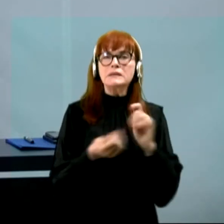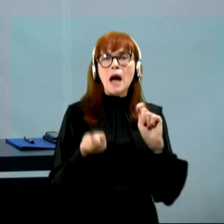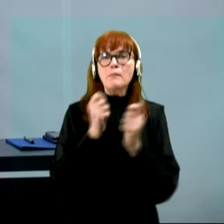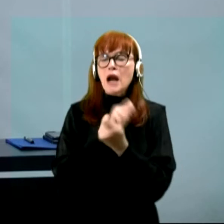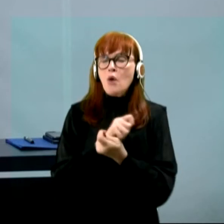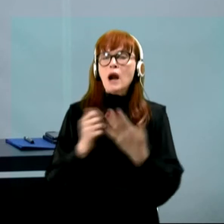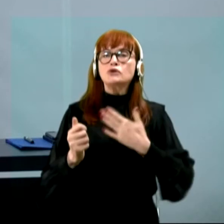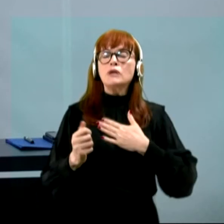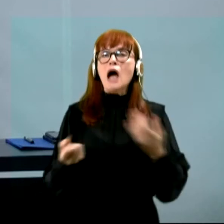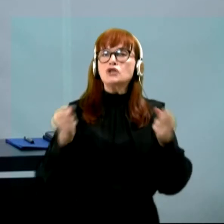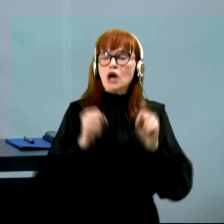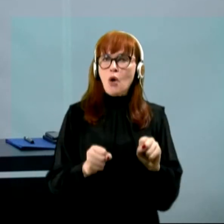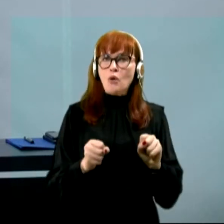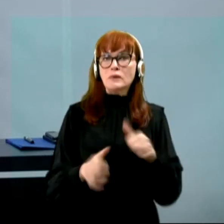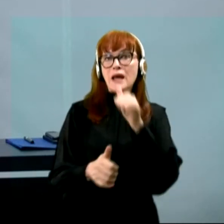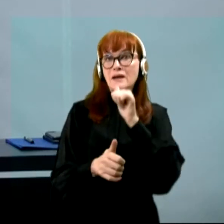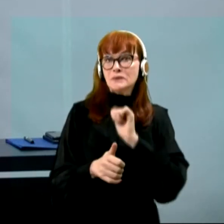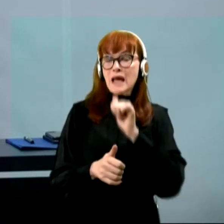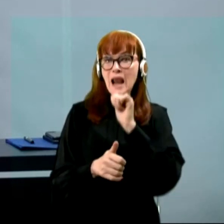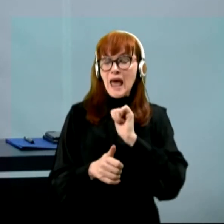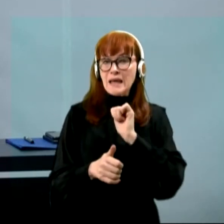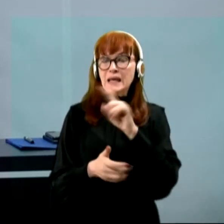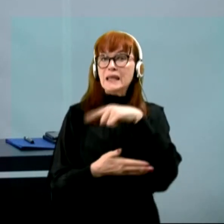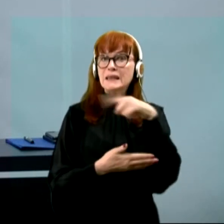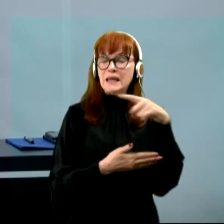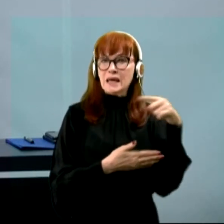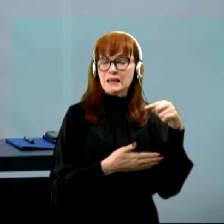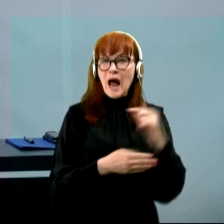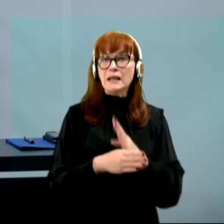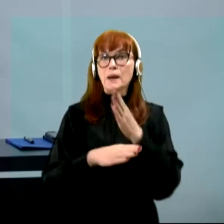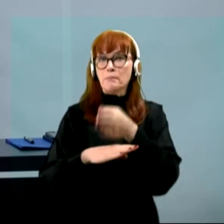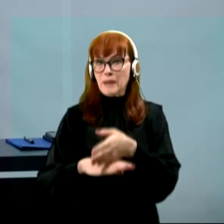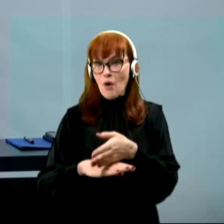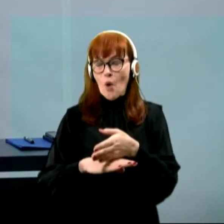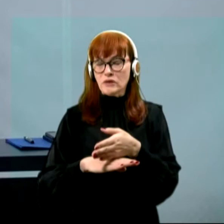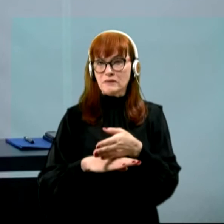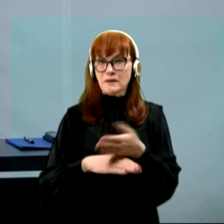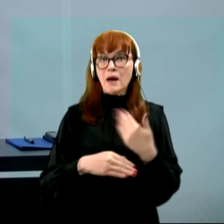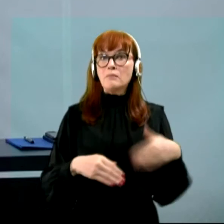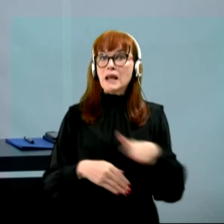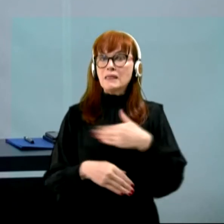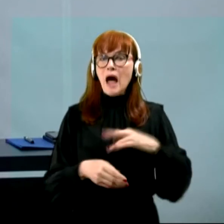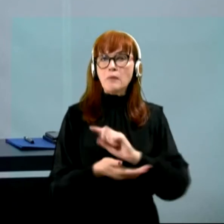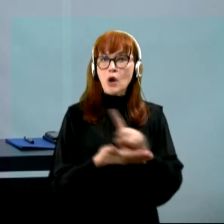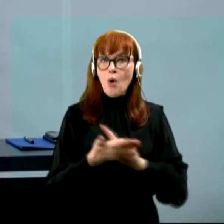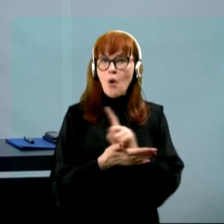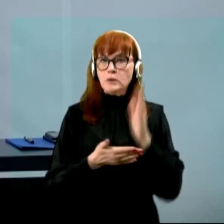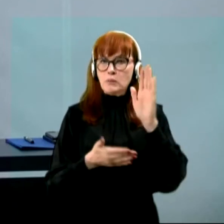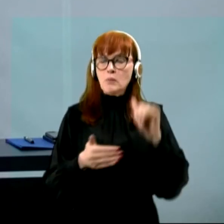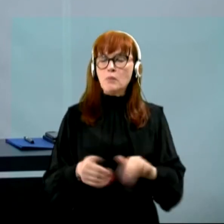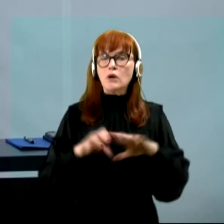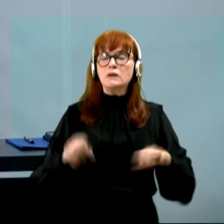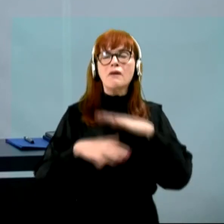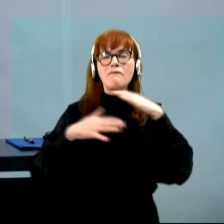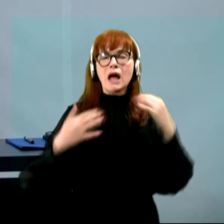gospodarstva v zeleni in digitalni prehod. Pred nami je obdobje, ko bom morali narediti velike